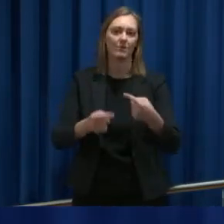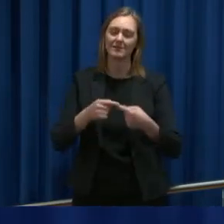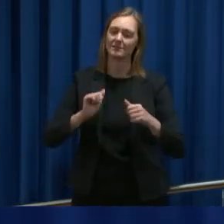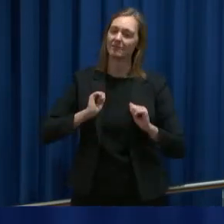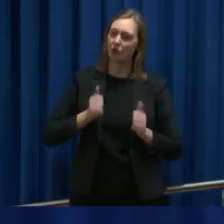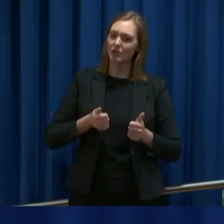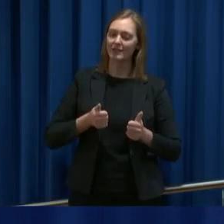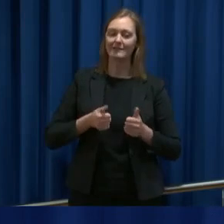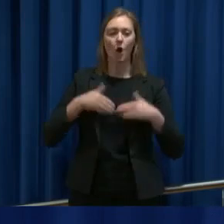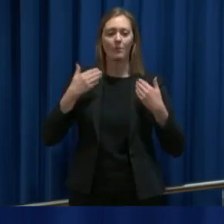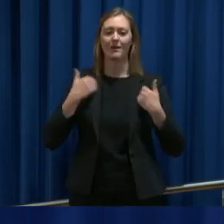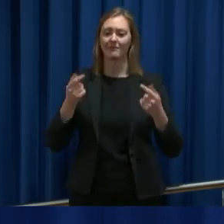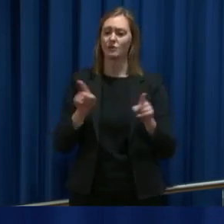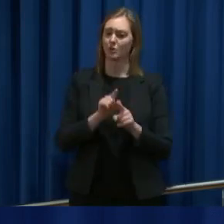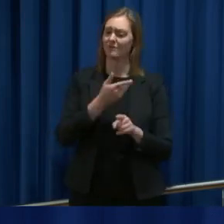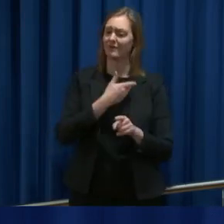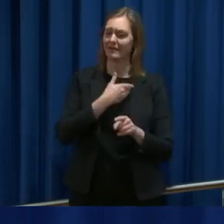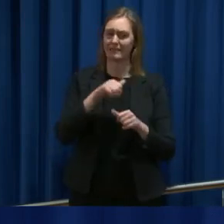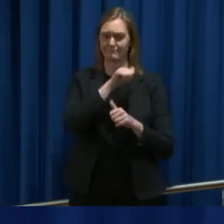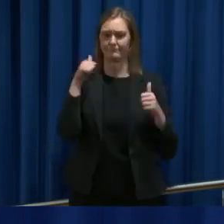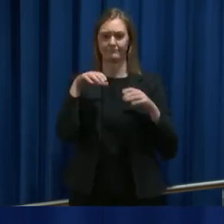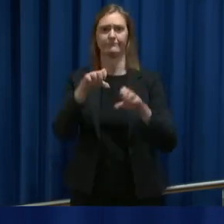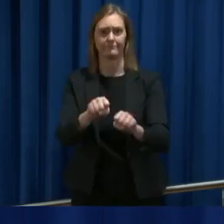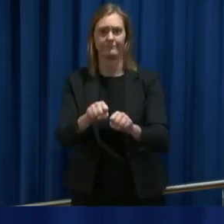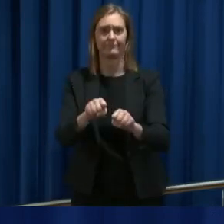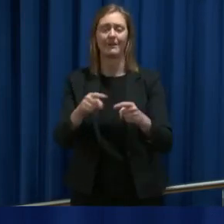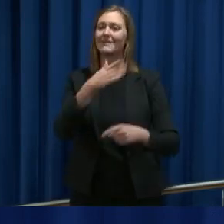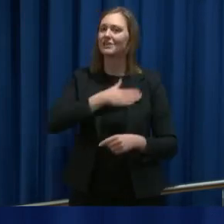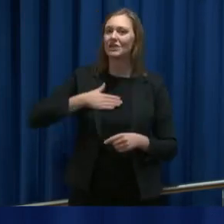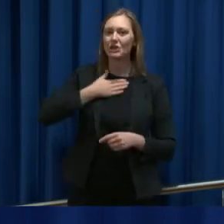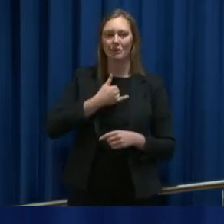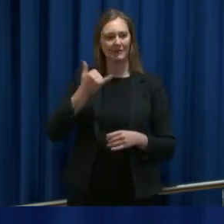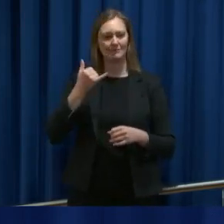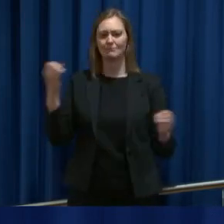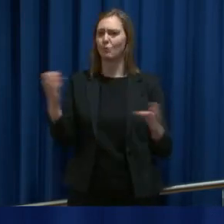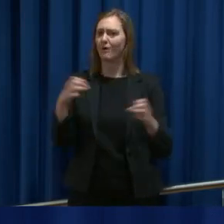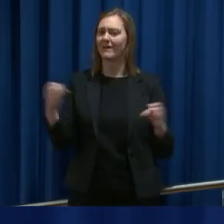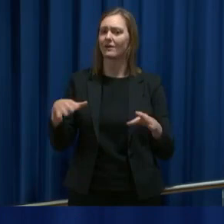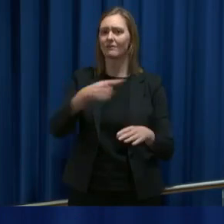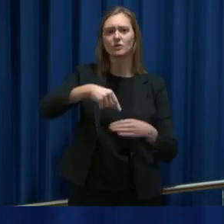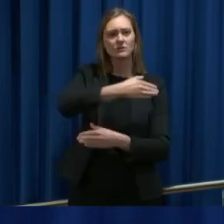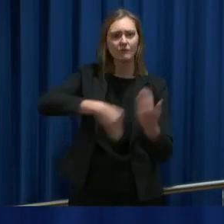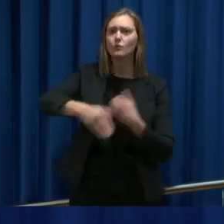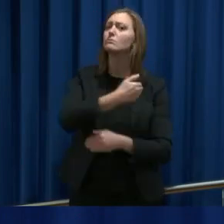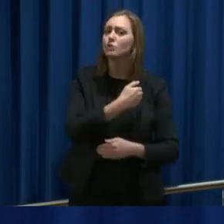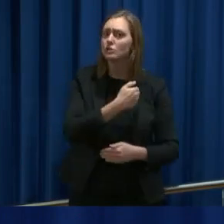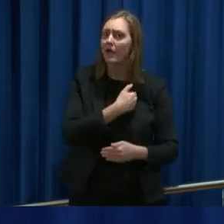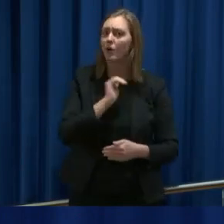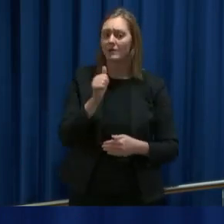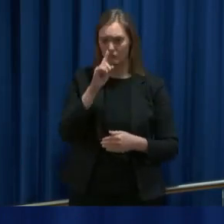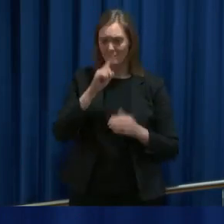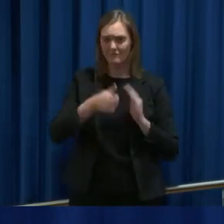oppleves som veldig inngripende, men denne sykdommen er inngripende for vårt samfunn. Og det vi nå må gjøre er å sørge for at vårt